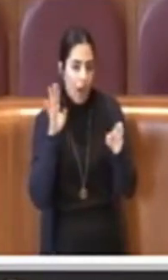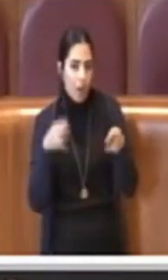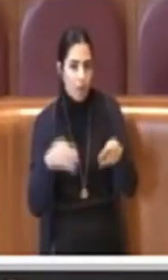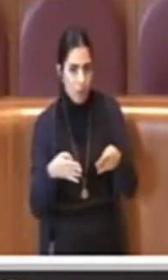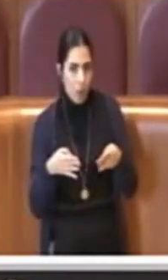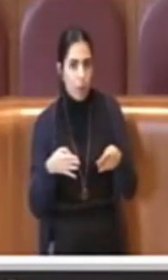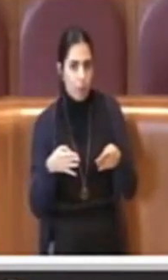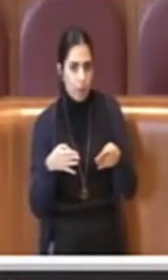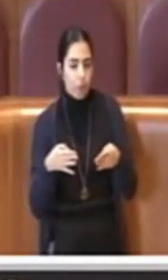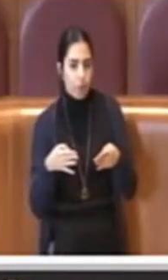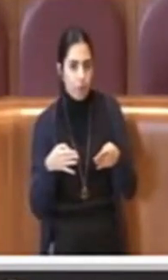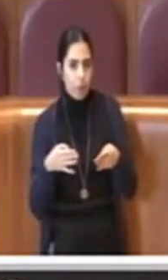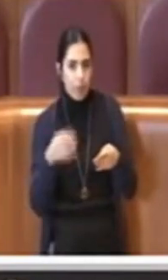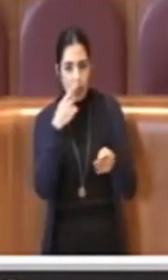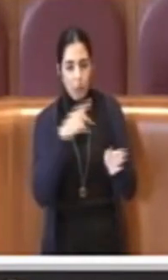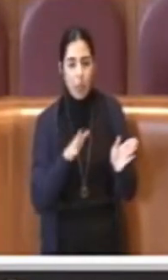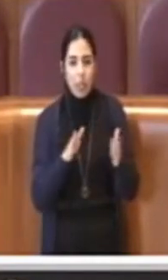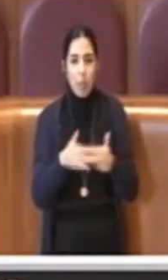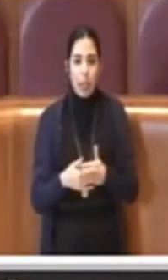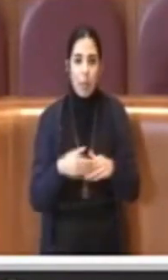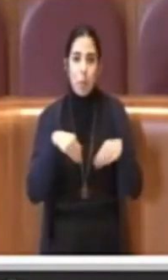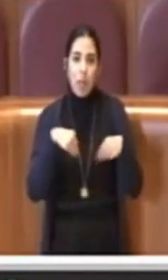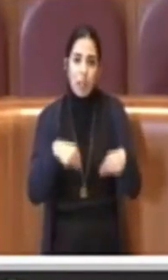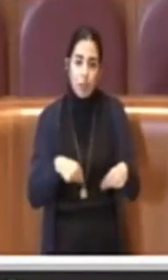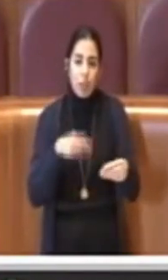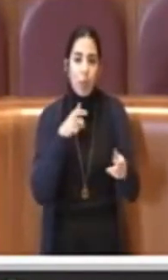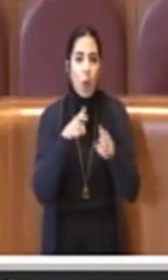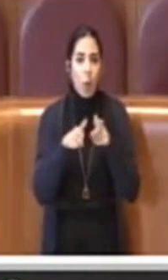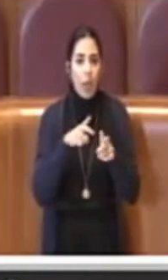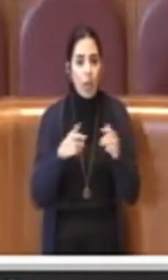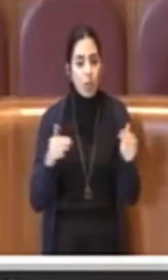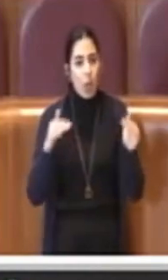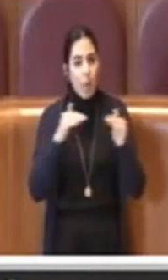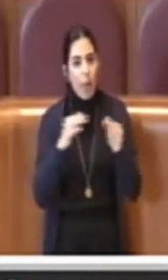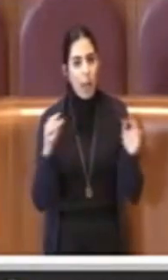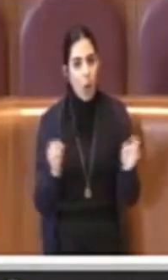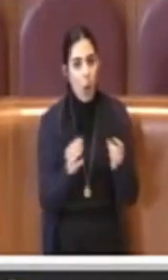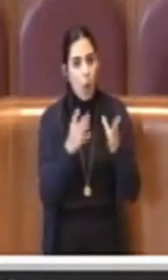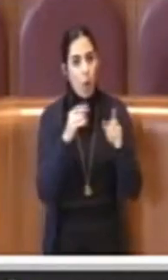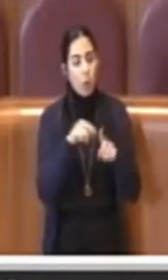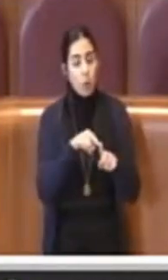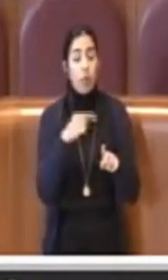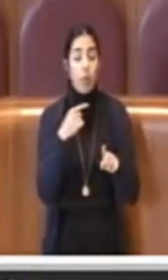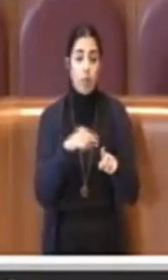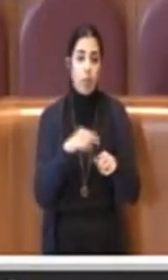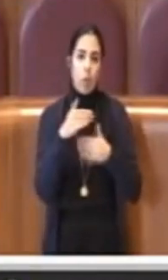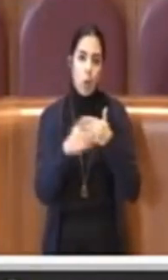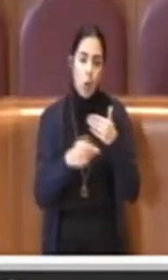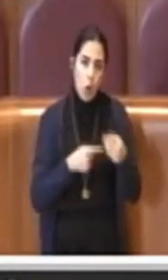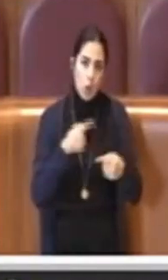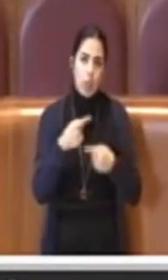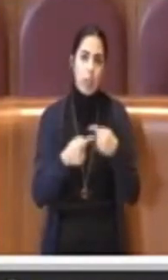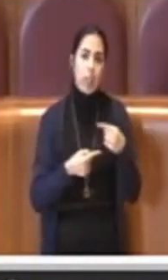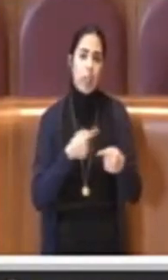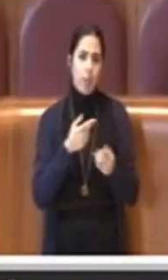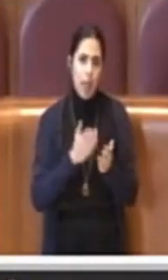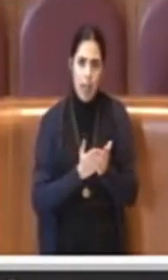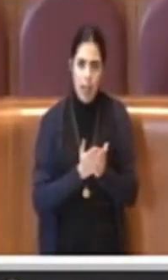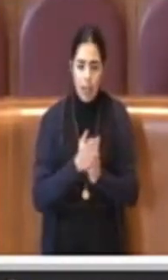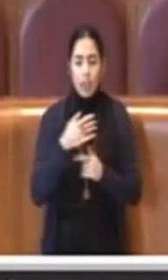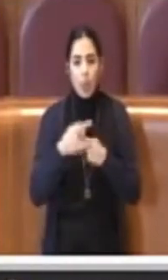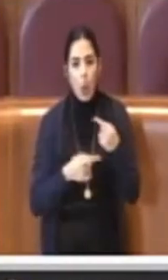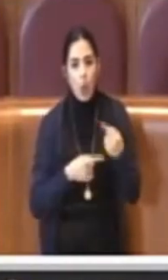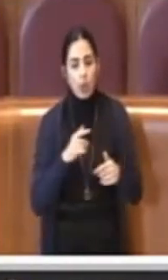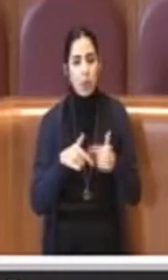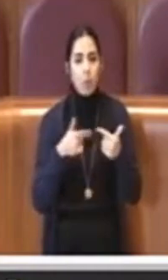Dipartimento Partecipazione, Comunicazione e Pari Opportunità che continuano diciamo nel corso degli anni quindi a portare a un